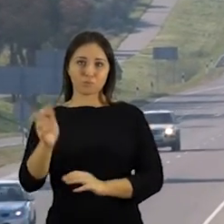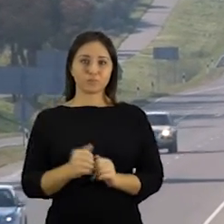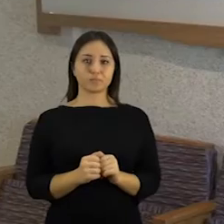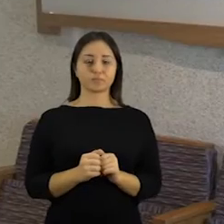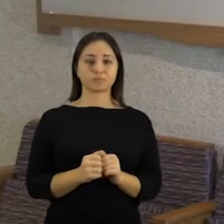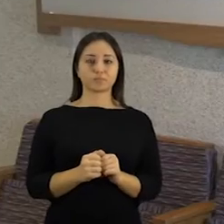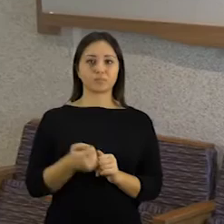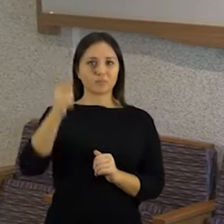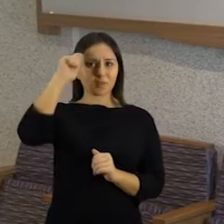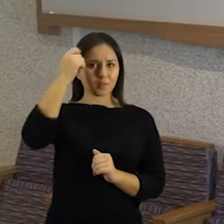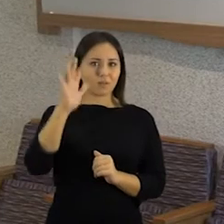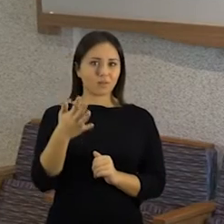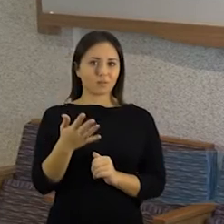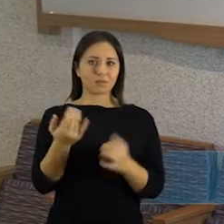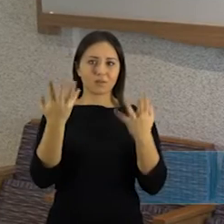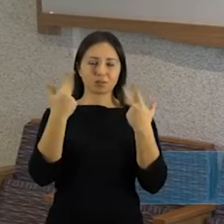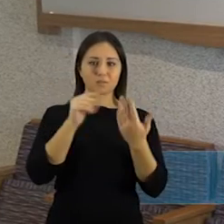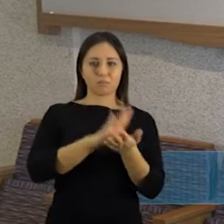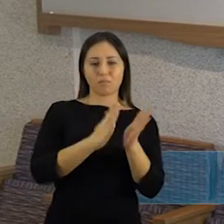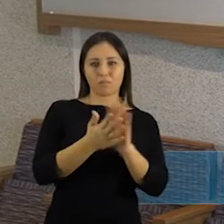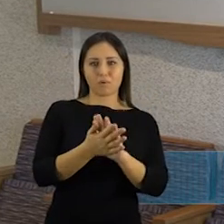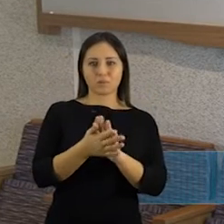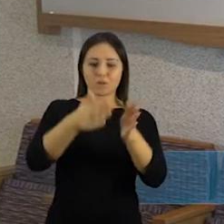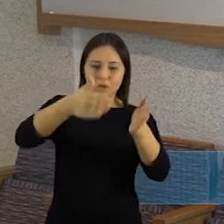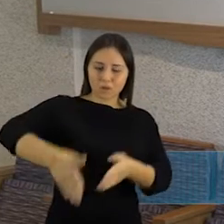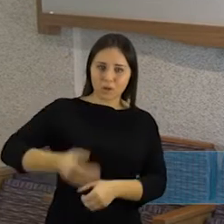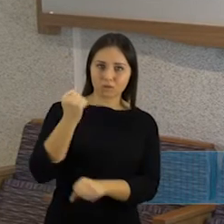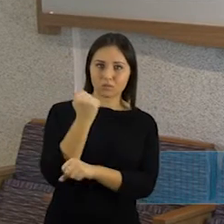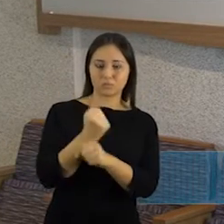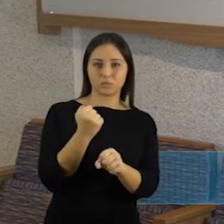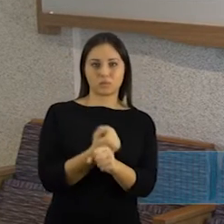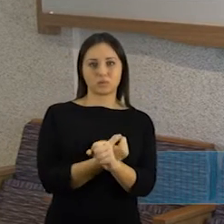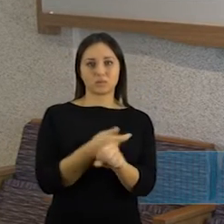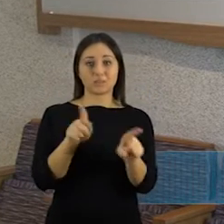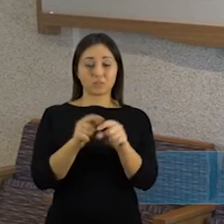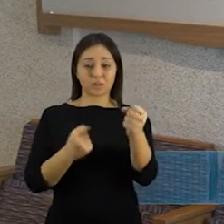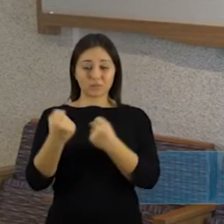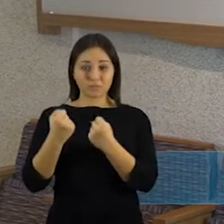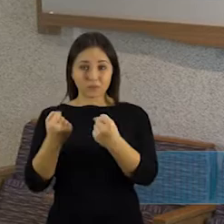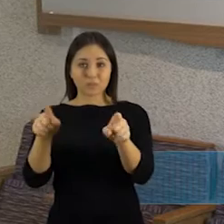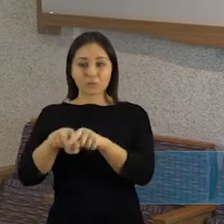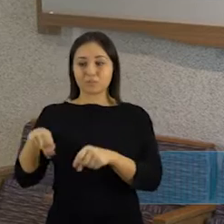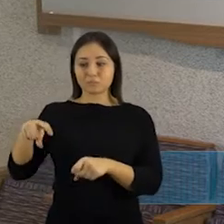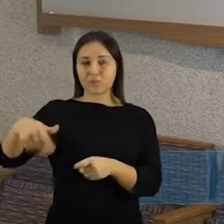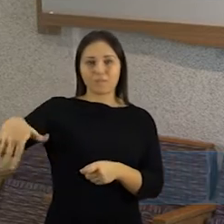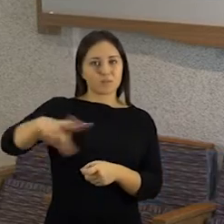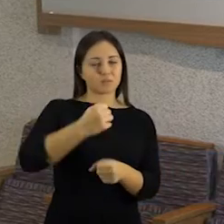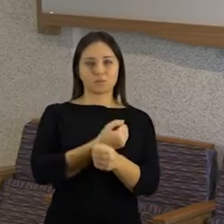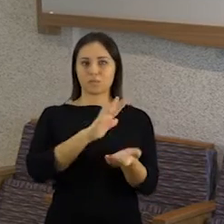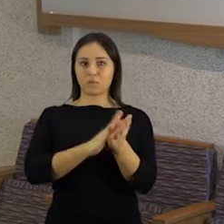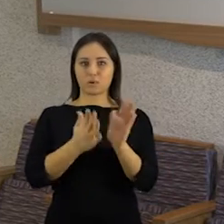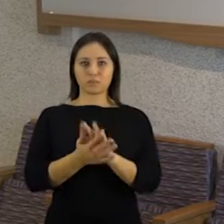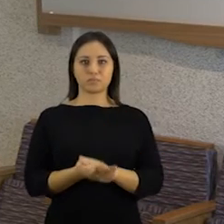duolyviai. Viena reikia atsiminti, kad žiemai turi ruoštis, tai tik kelininkai, bet ir vairuotojai ir pėstieji, ir visi turi